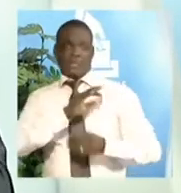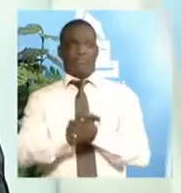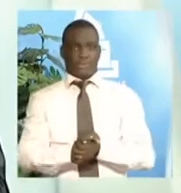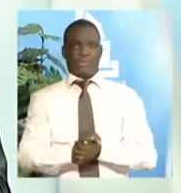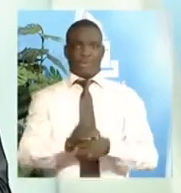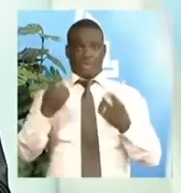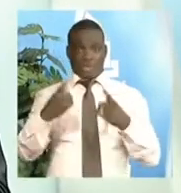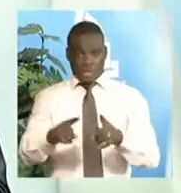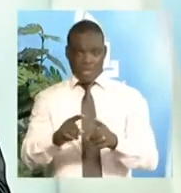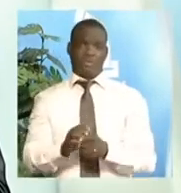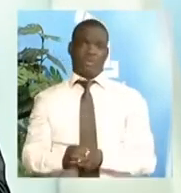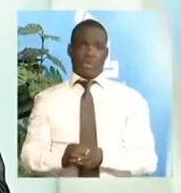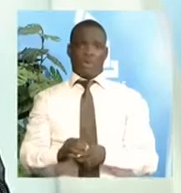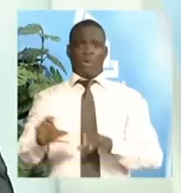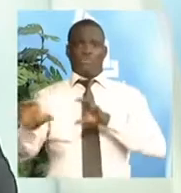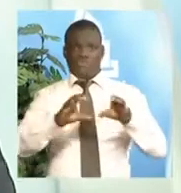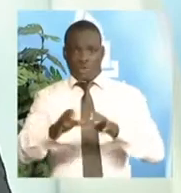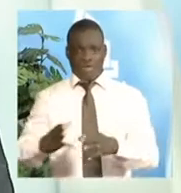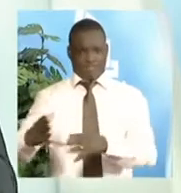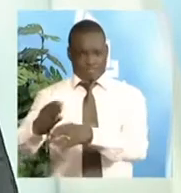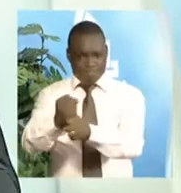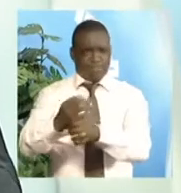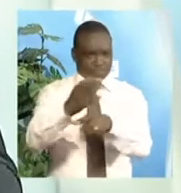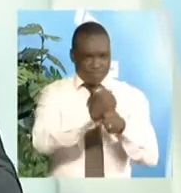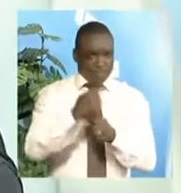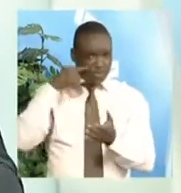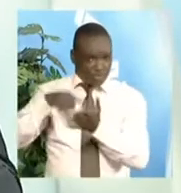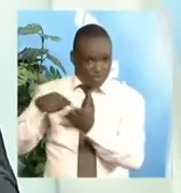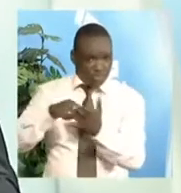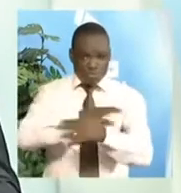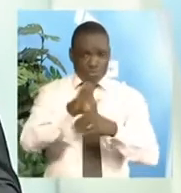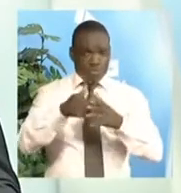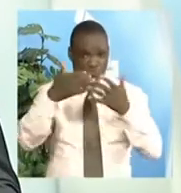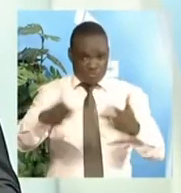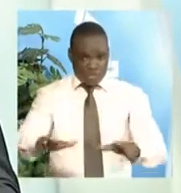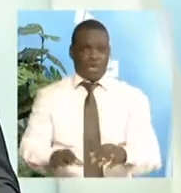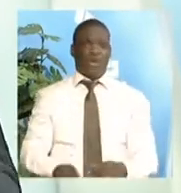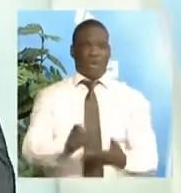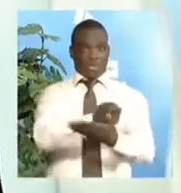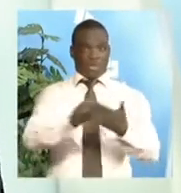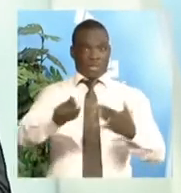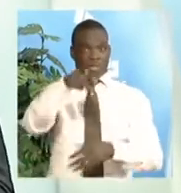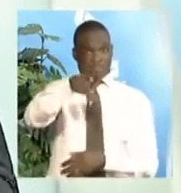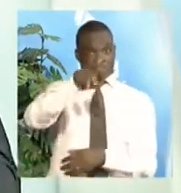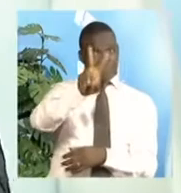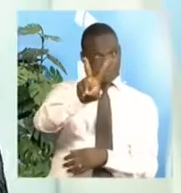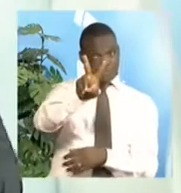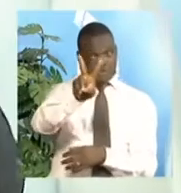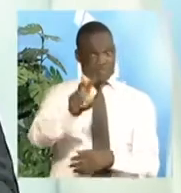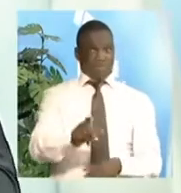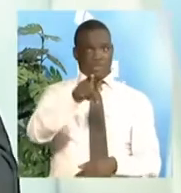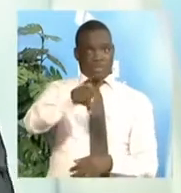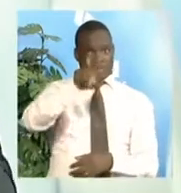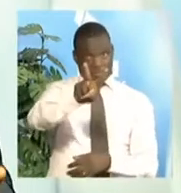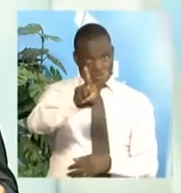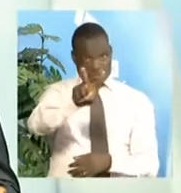cette compilation est constatée par un document qu'on appelle le procès verbal, qui est remis aux représentants